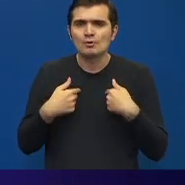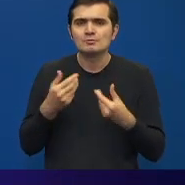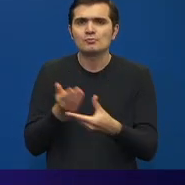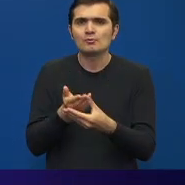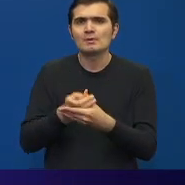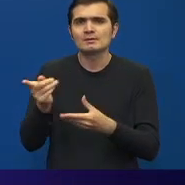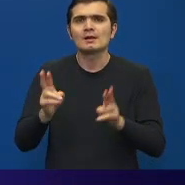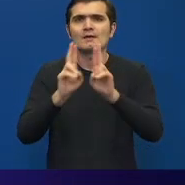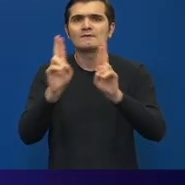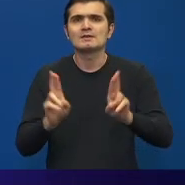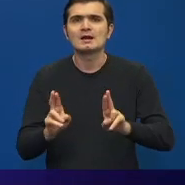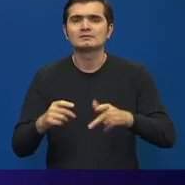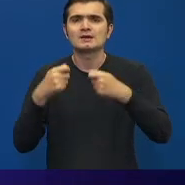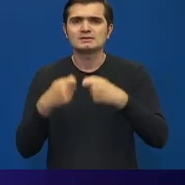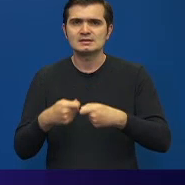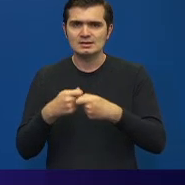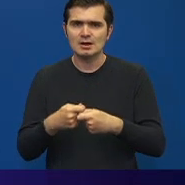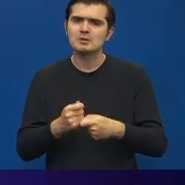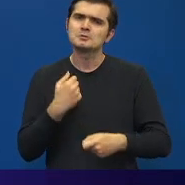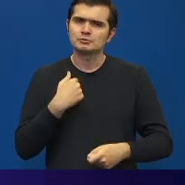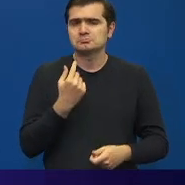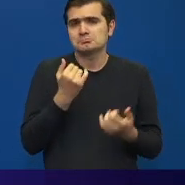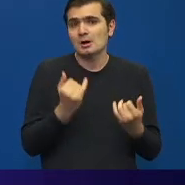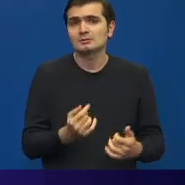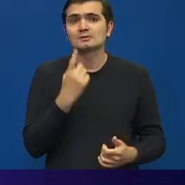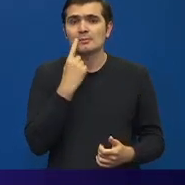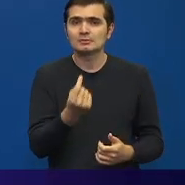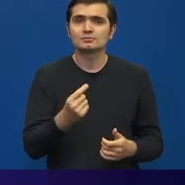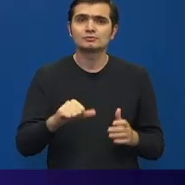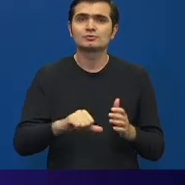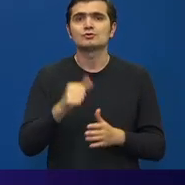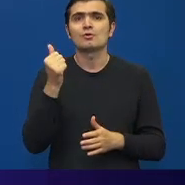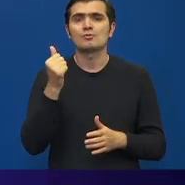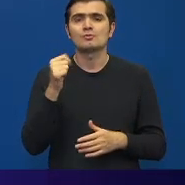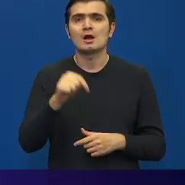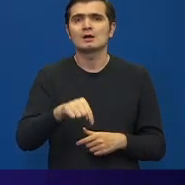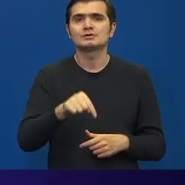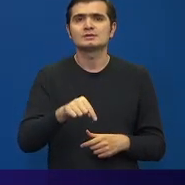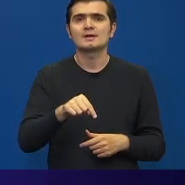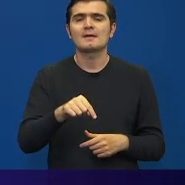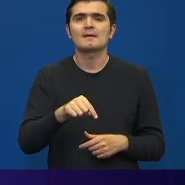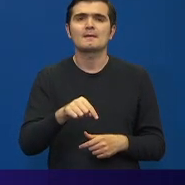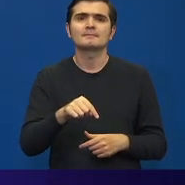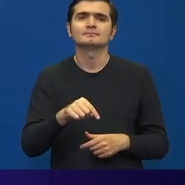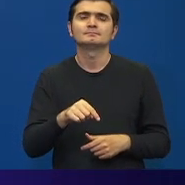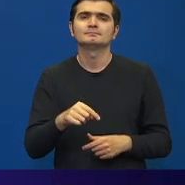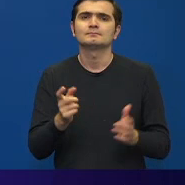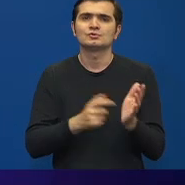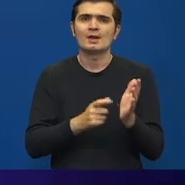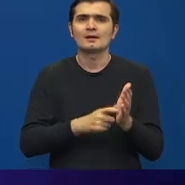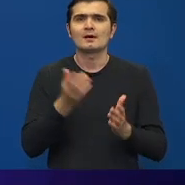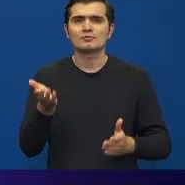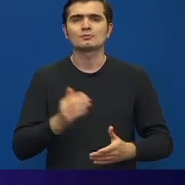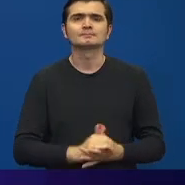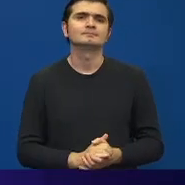din partea Federațiilor Sindicale, am răspuns astăzi, încă o dată, acestor revendicări.